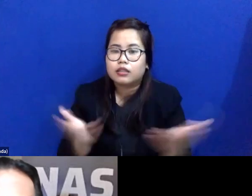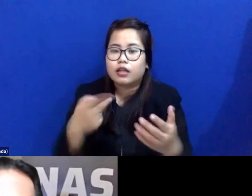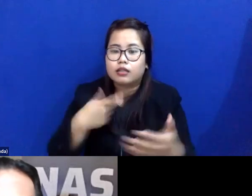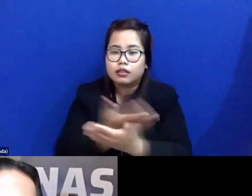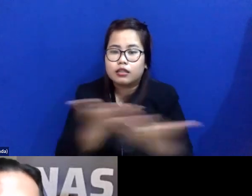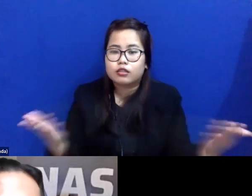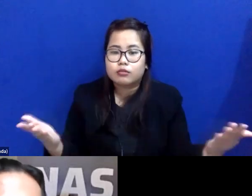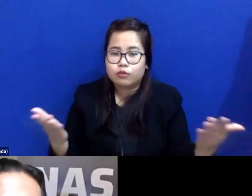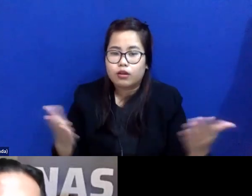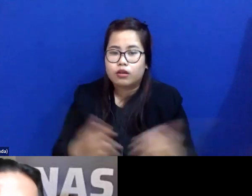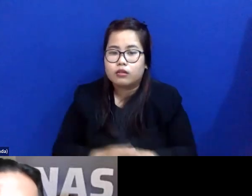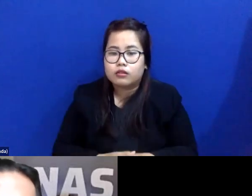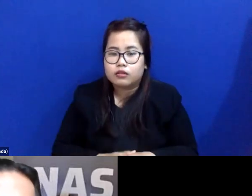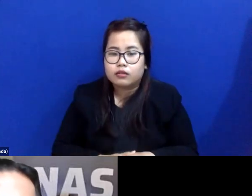semua.